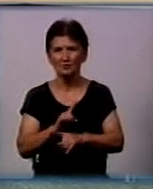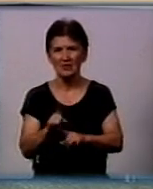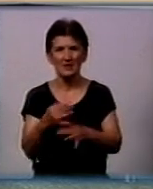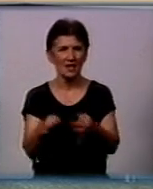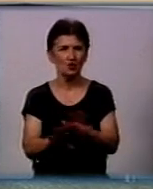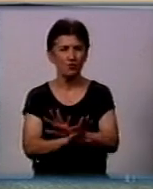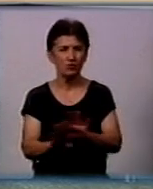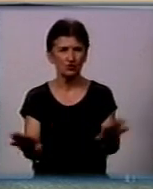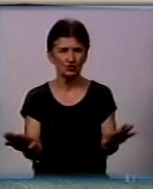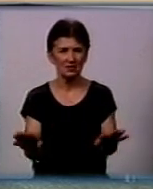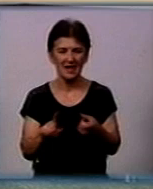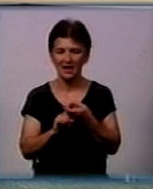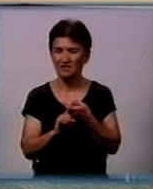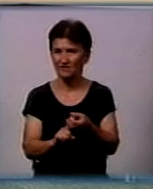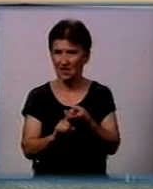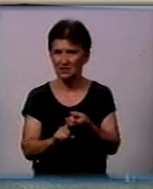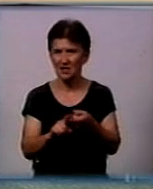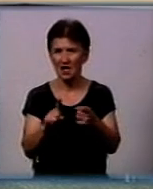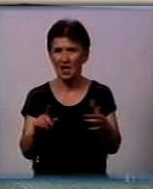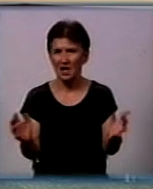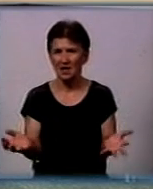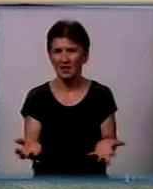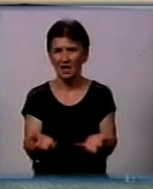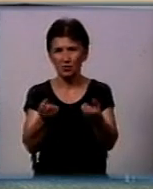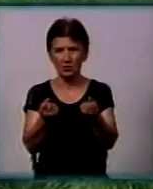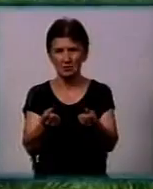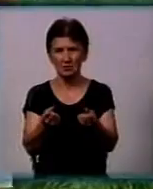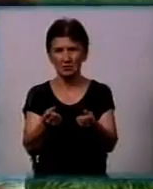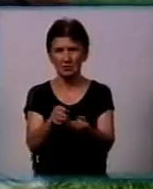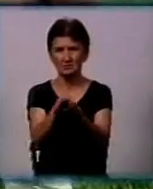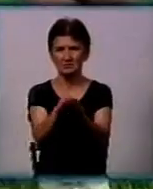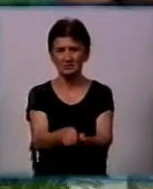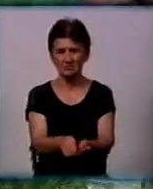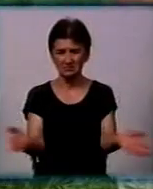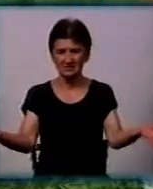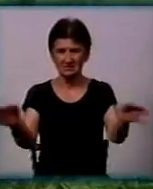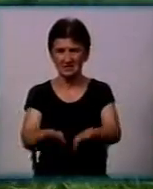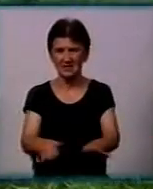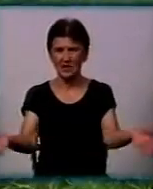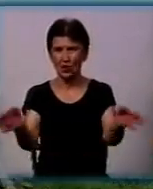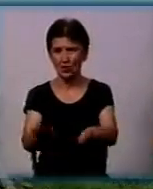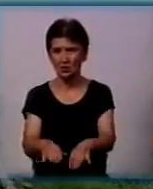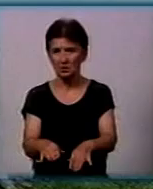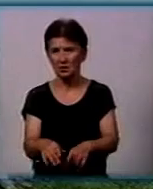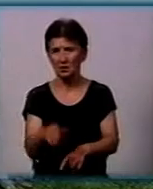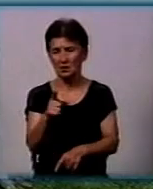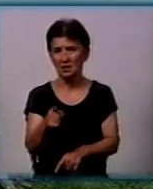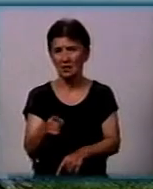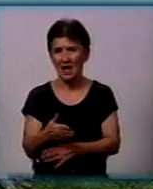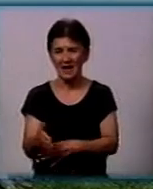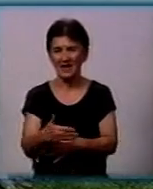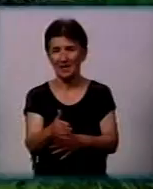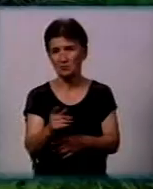розпосюдження інфекції рятувальники здійснили її захоронення. Оперативний працівник Кіровоград рибоохорони Олександр